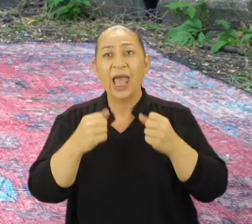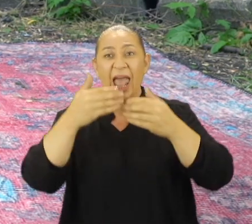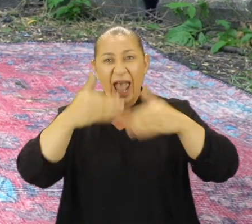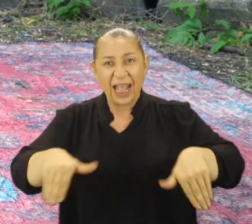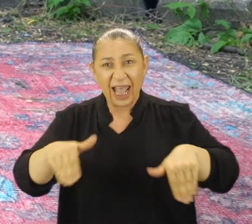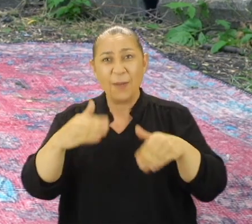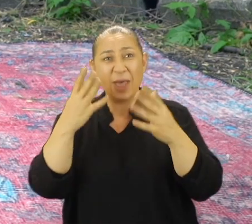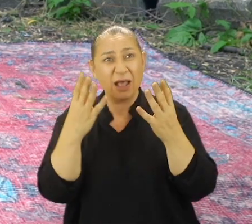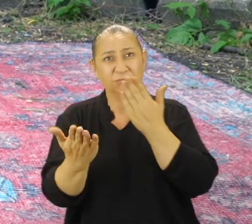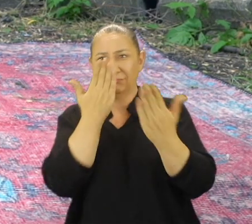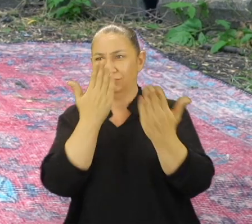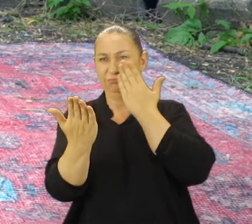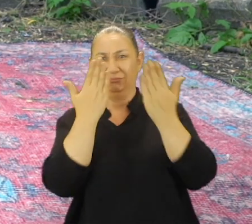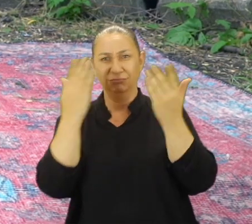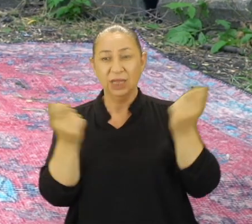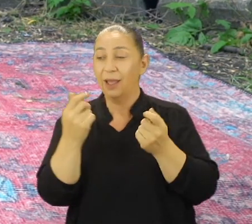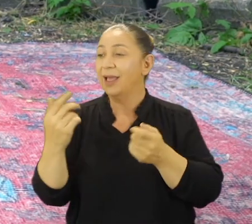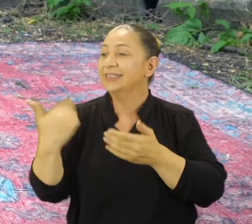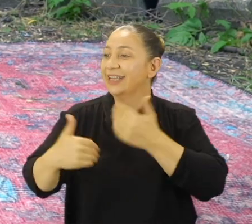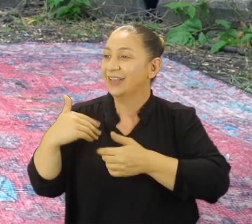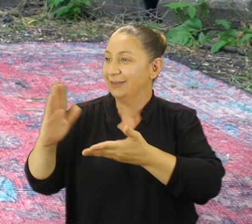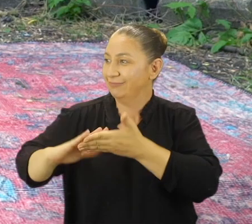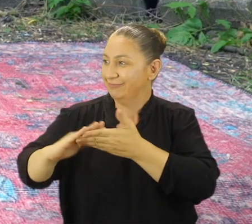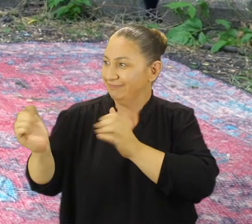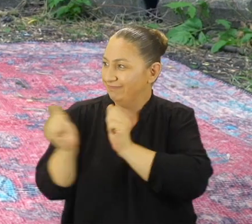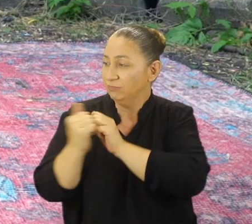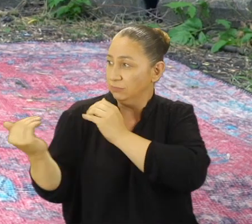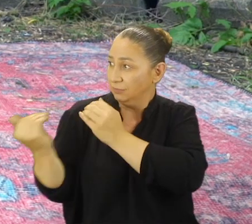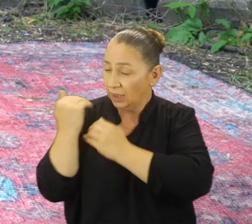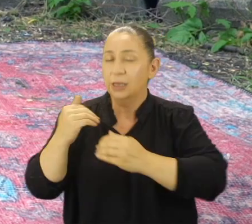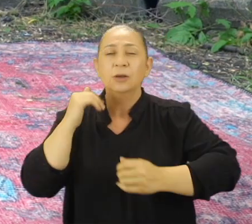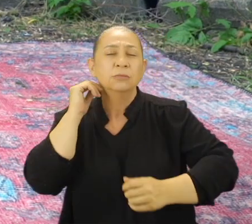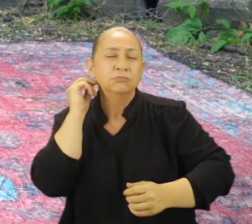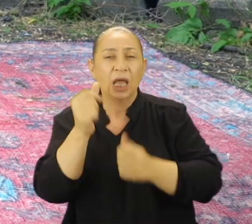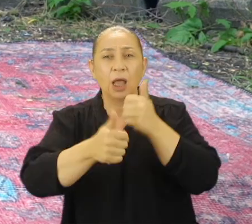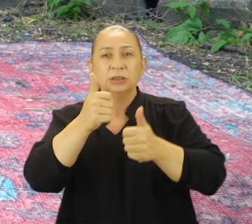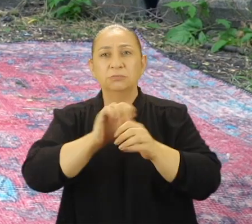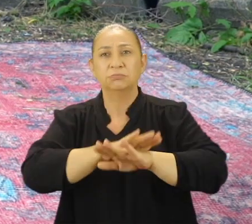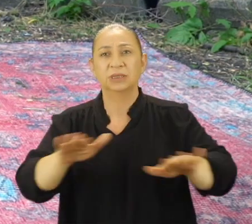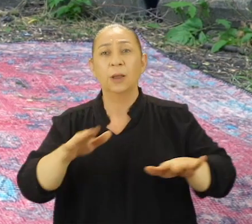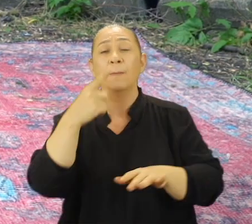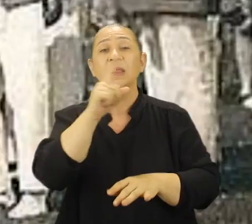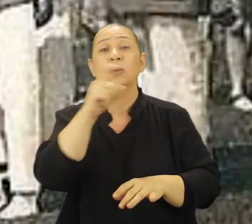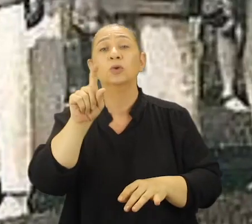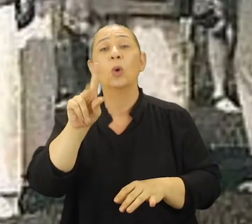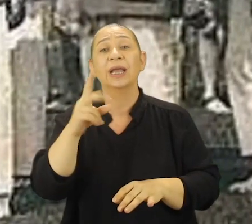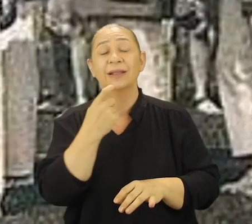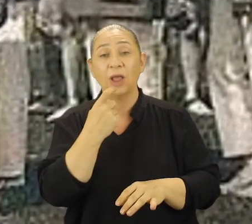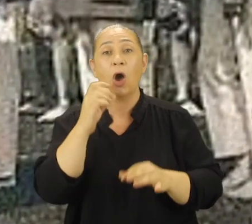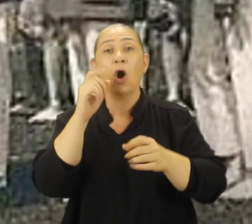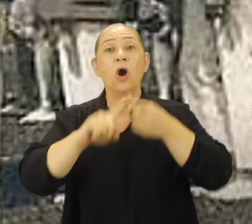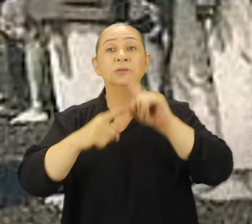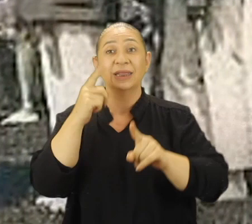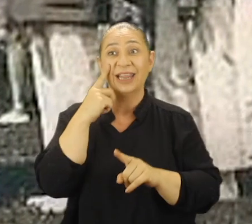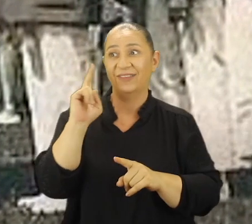ve engellemeye çalışılmış erkek arkadaşının da desteğiyle yarışı tamamlamıştı. 1912